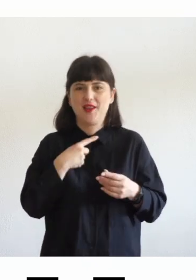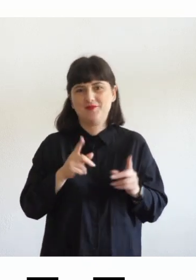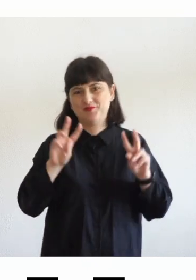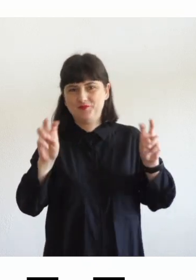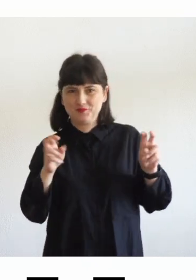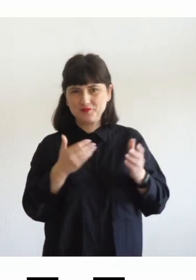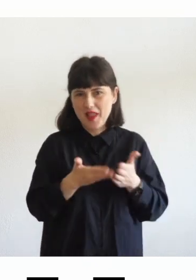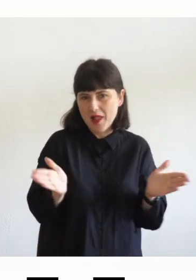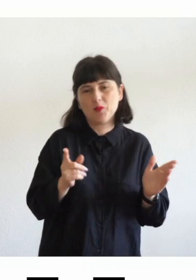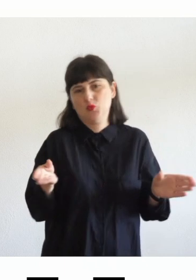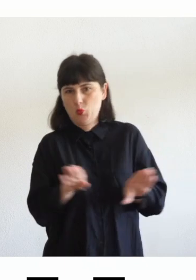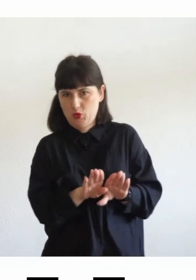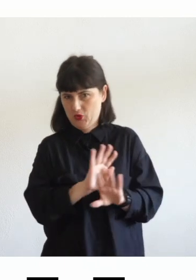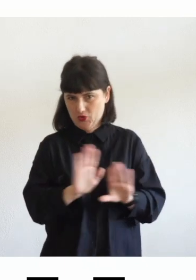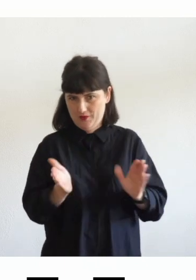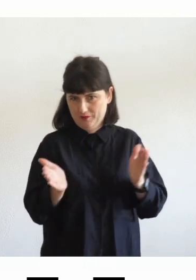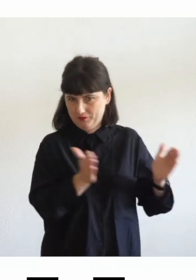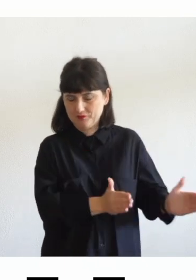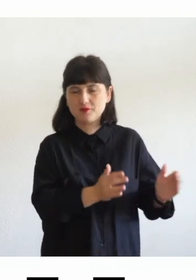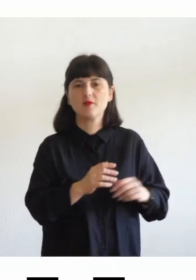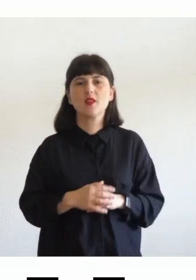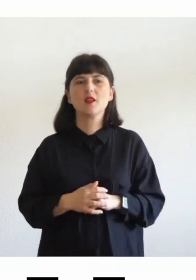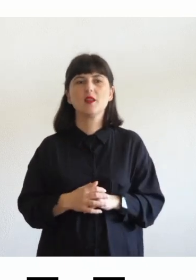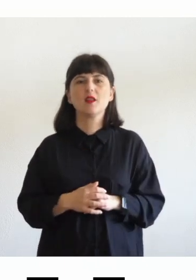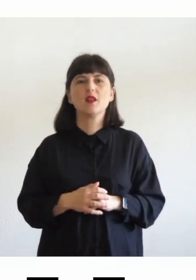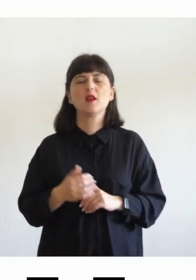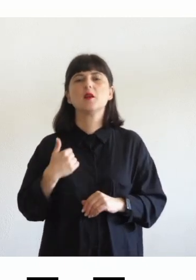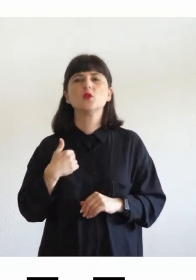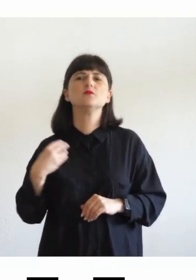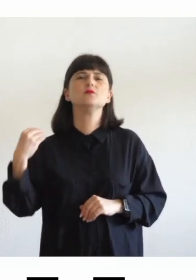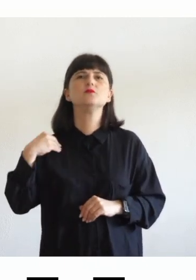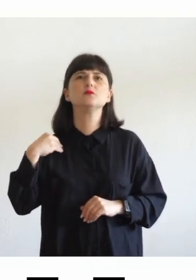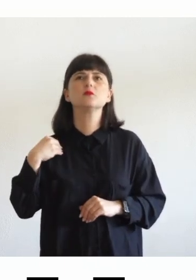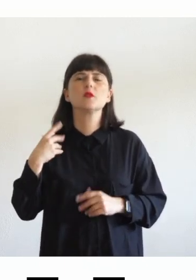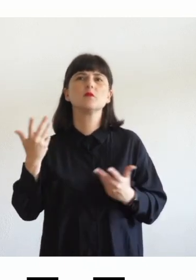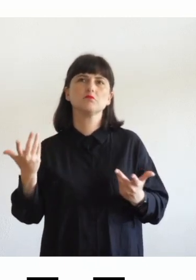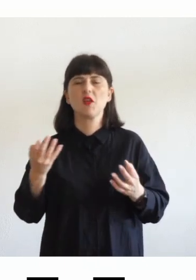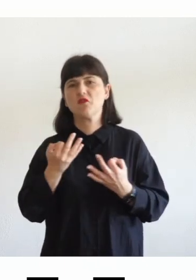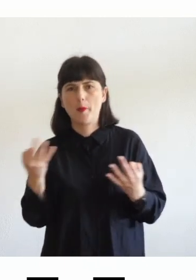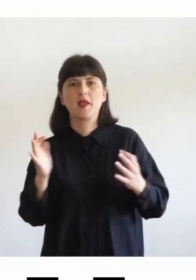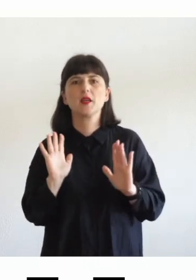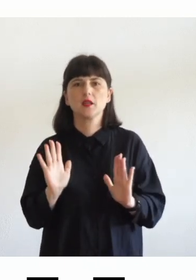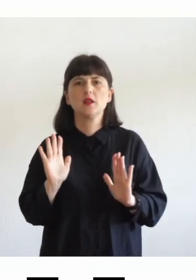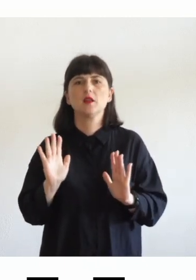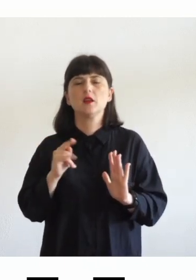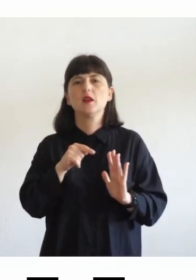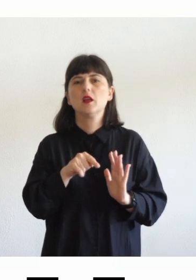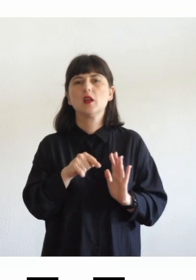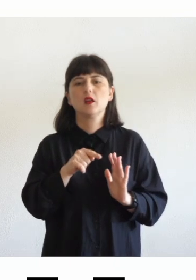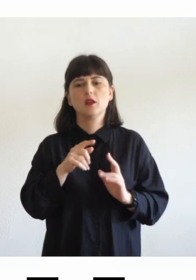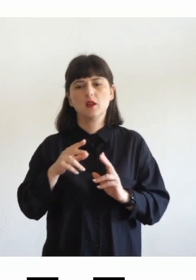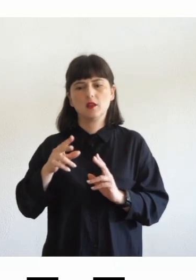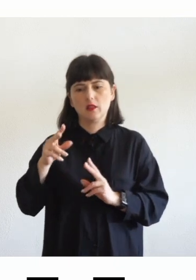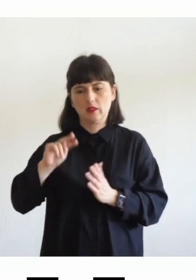allora però mi sono chiesto anche questo dando per scontato che le conoscenze